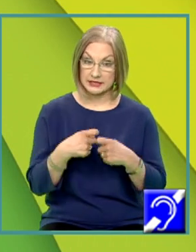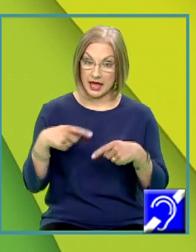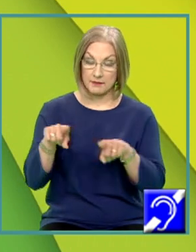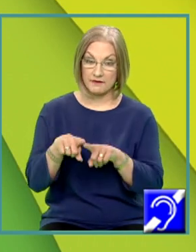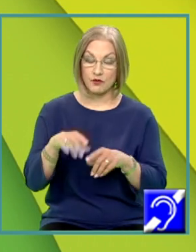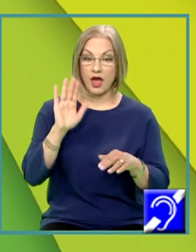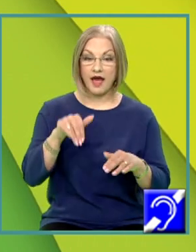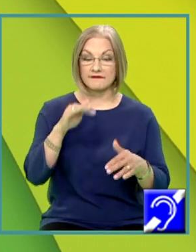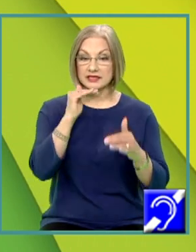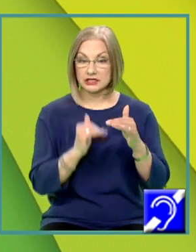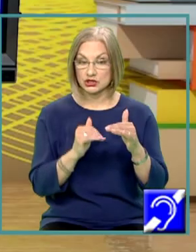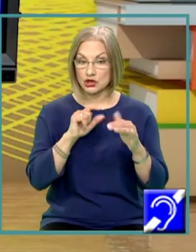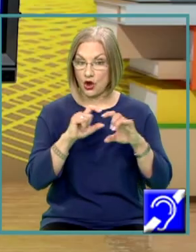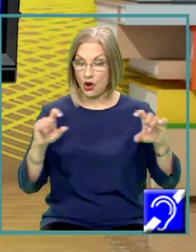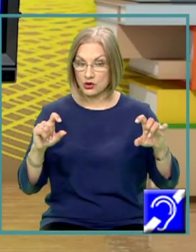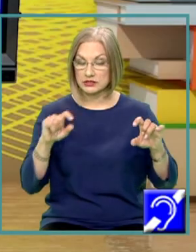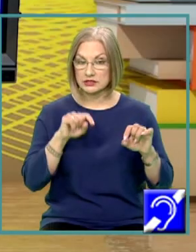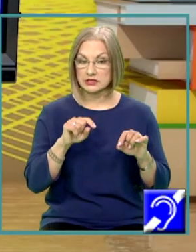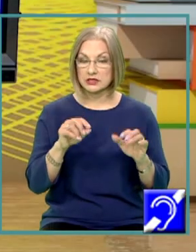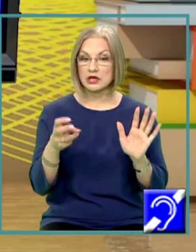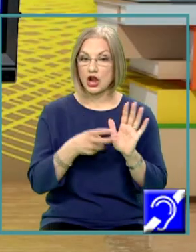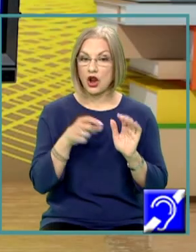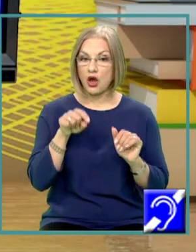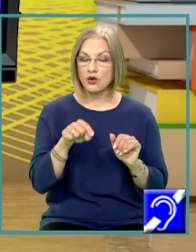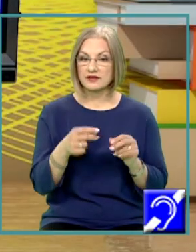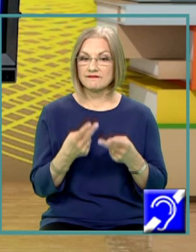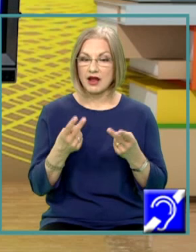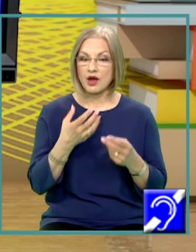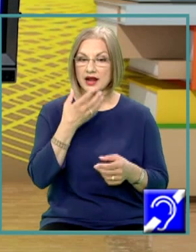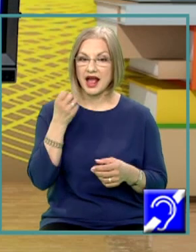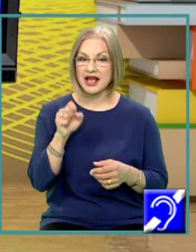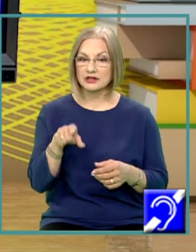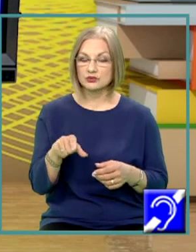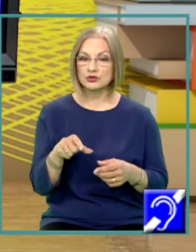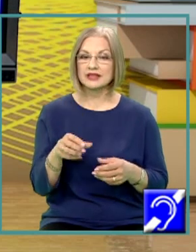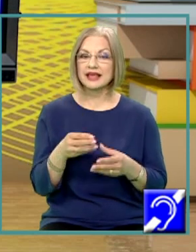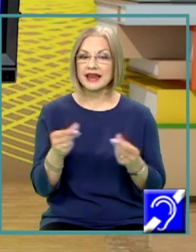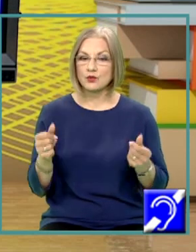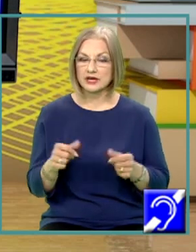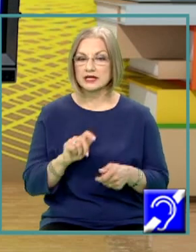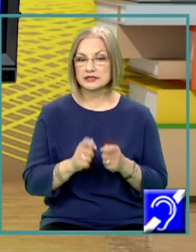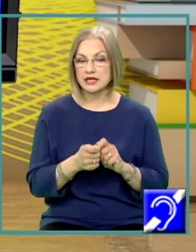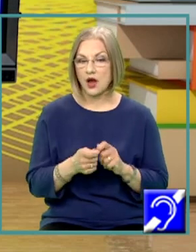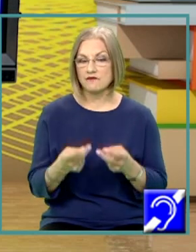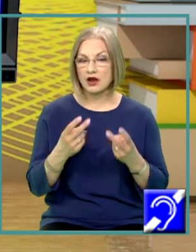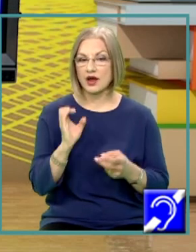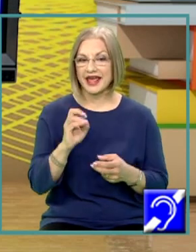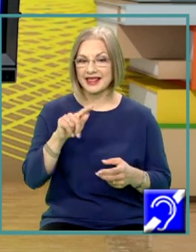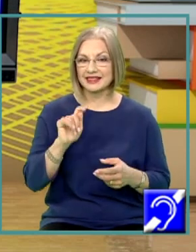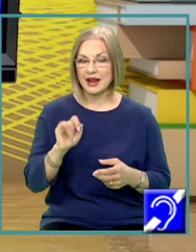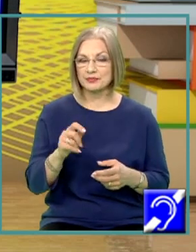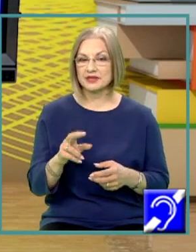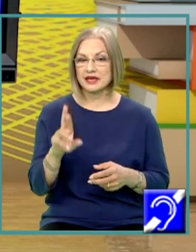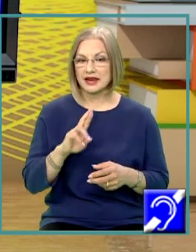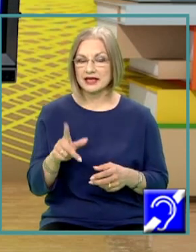în partea de jos a subiectului notată valoarea căldurii de neutralizare sau valoarea entalpiei unei